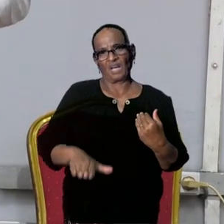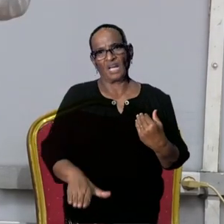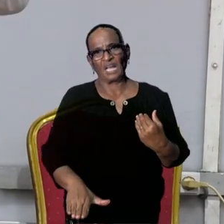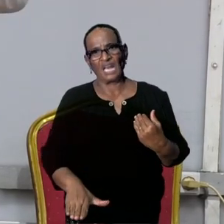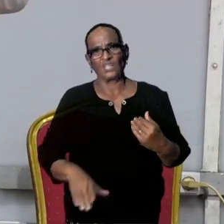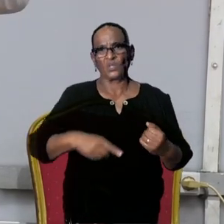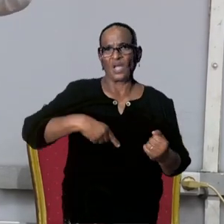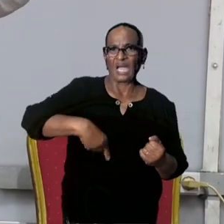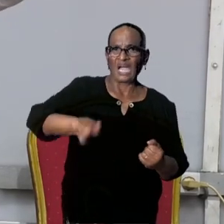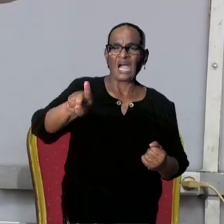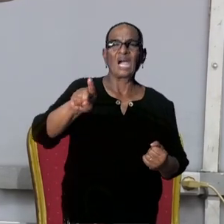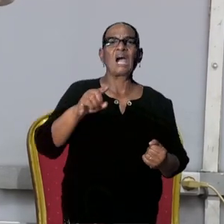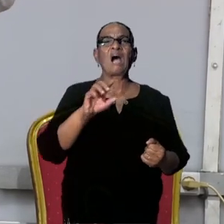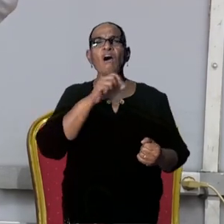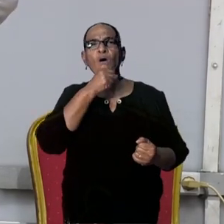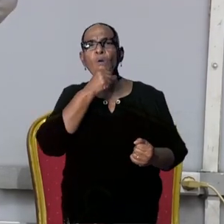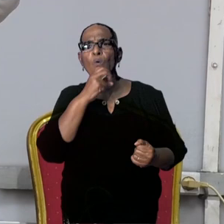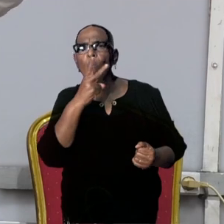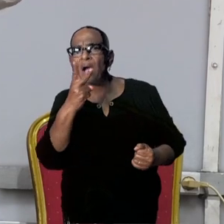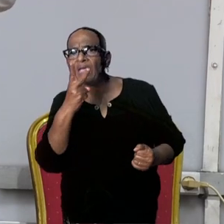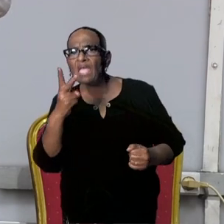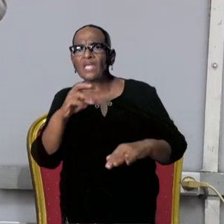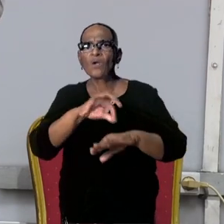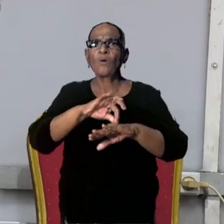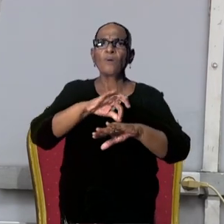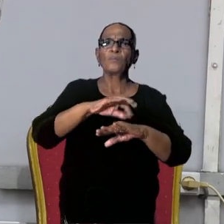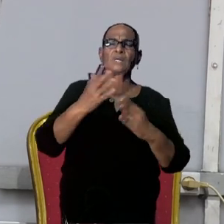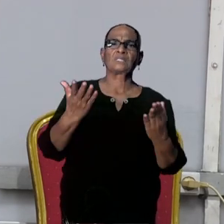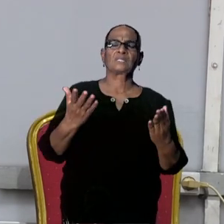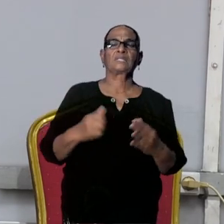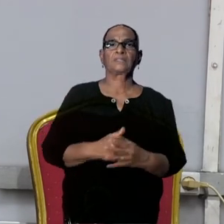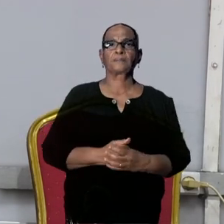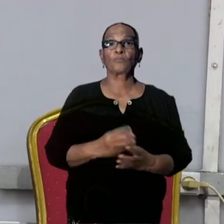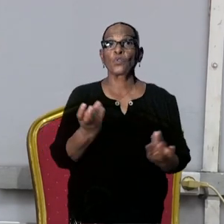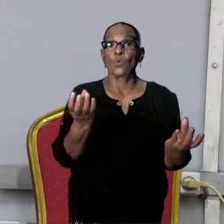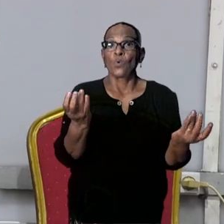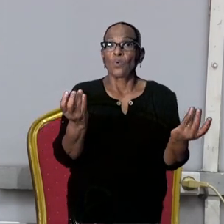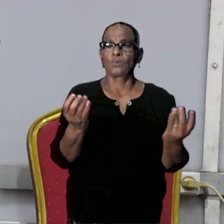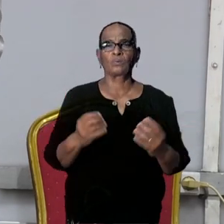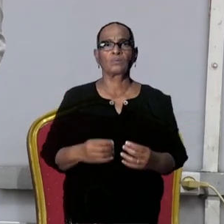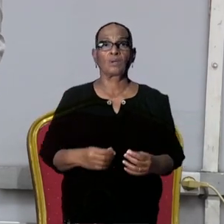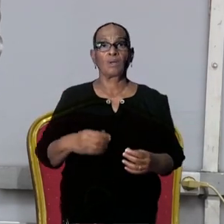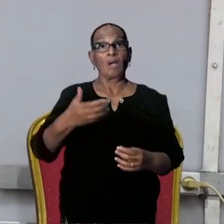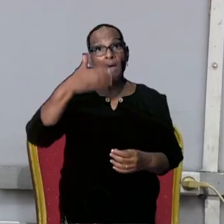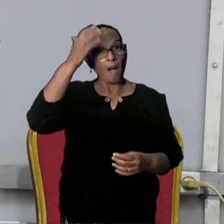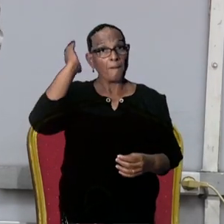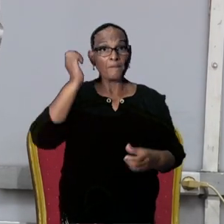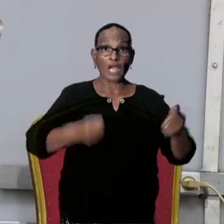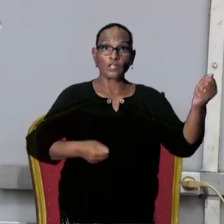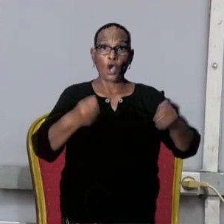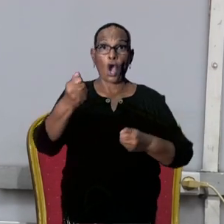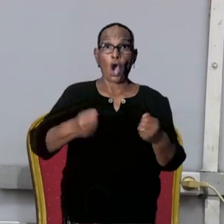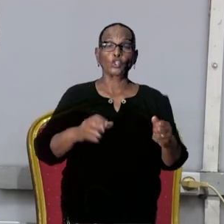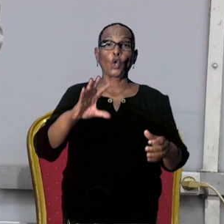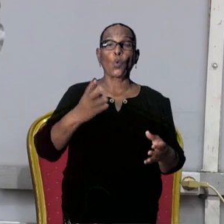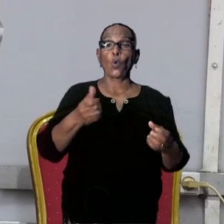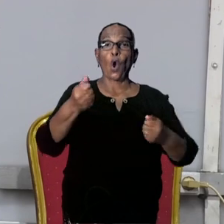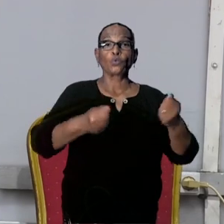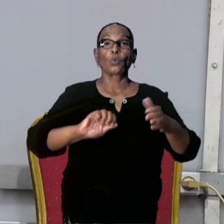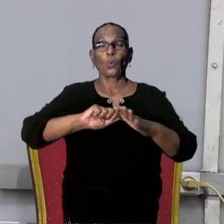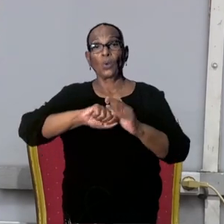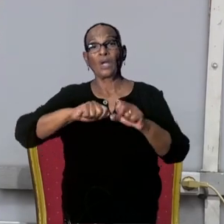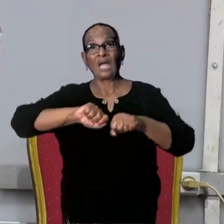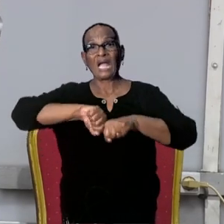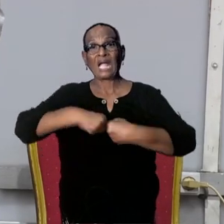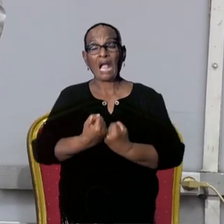daar gaan om te gaan kijken wat er gebeurt. Dus dat soort gevallen. Ik had ook een geval van een meneer die autopech had buiten de stad. En zijn familie